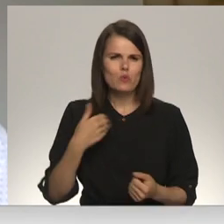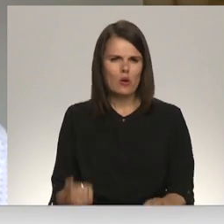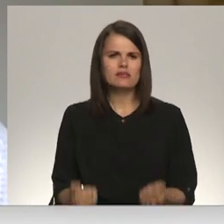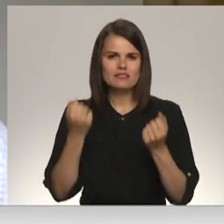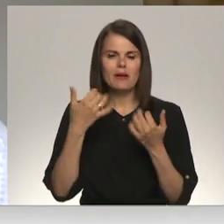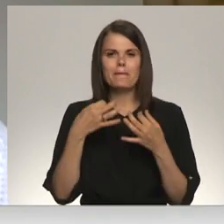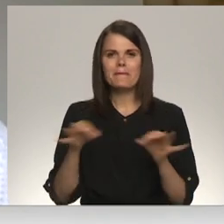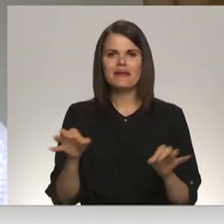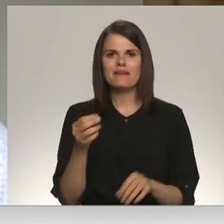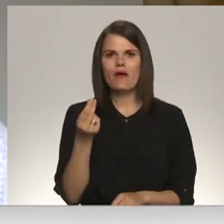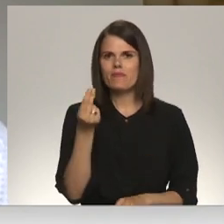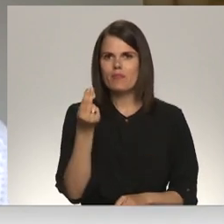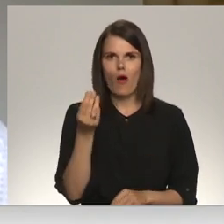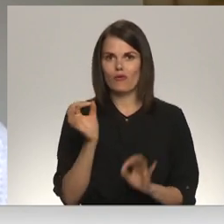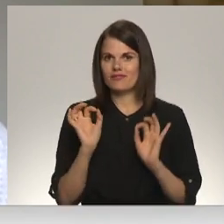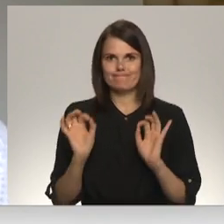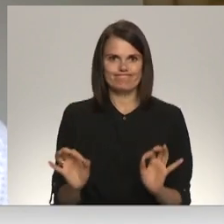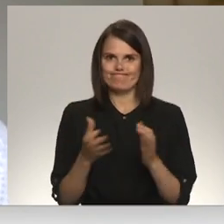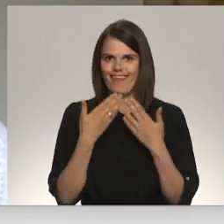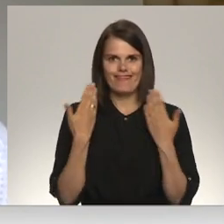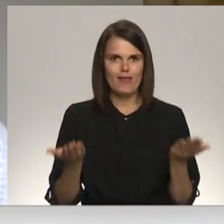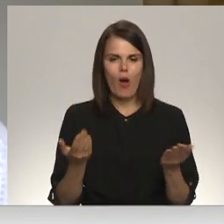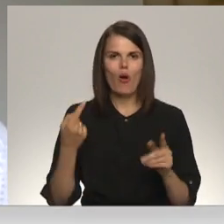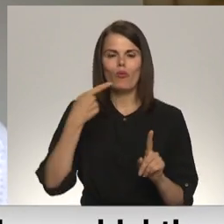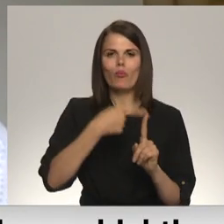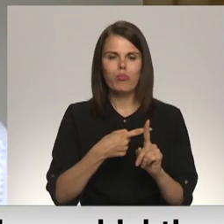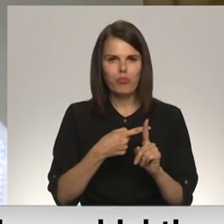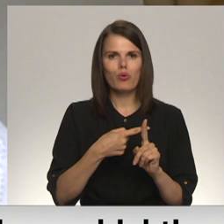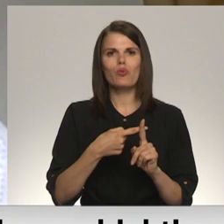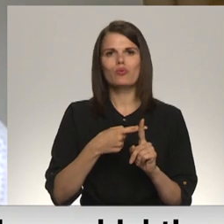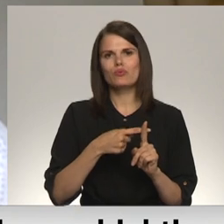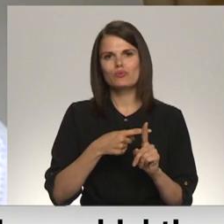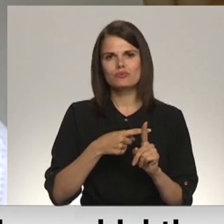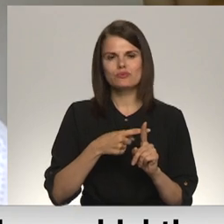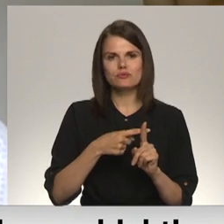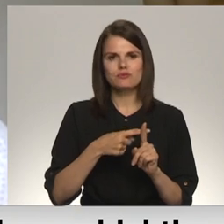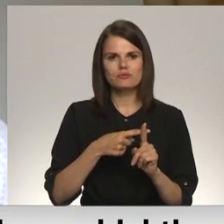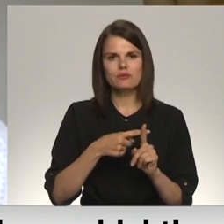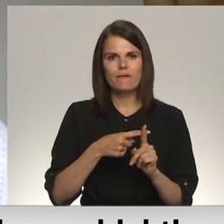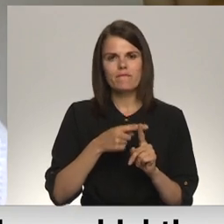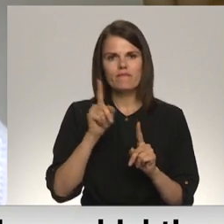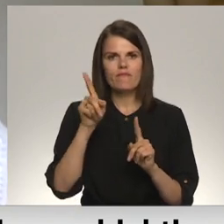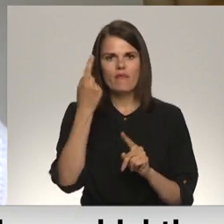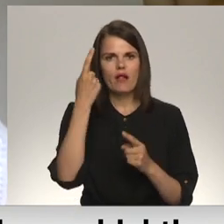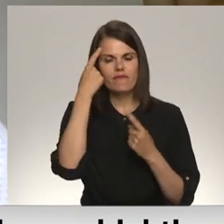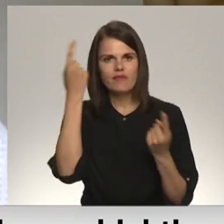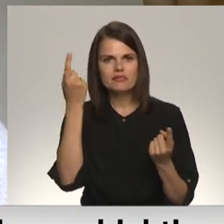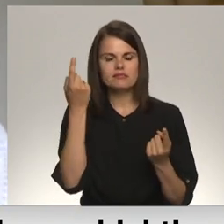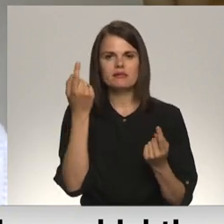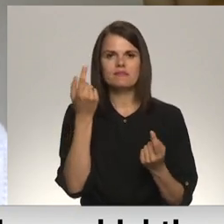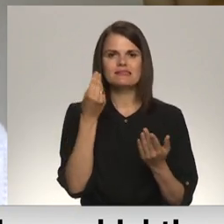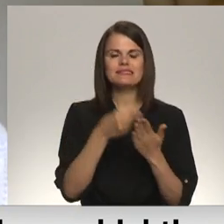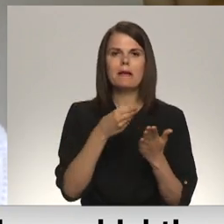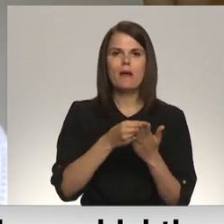brīvie finanses resursi praktiski nav, plus ir nezināmie kurināmais,